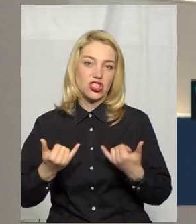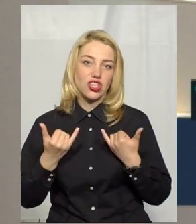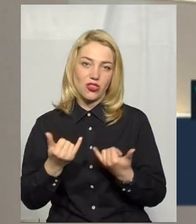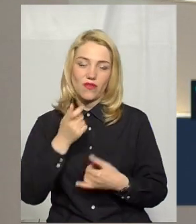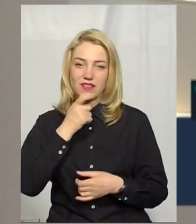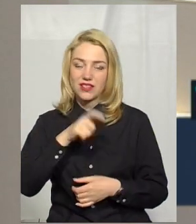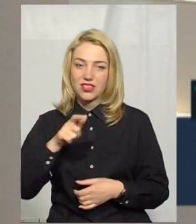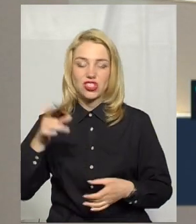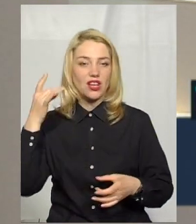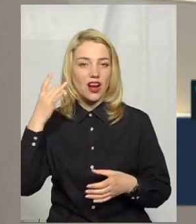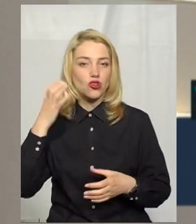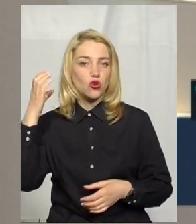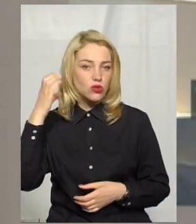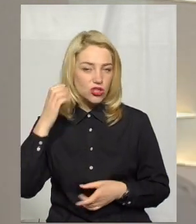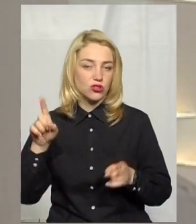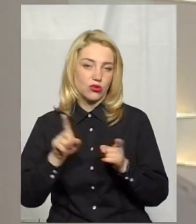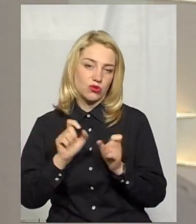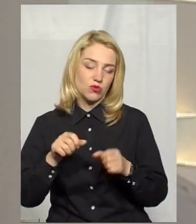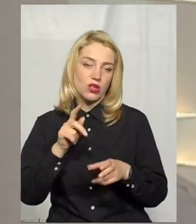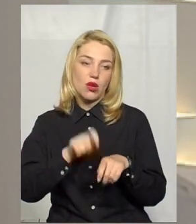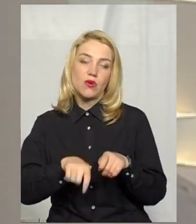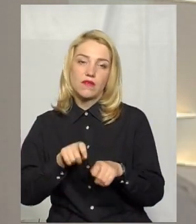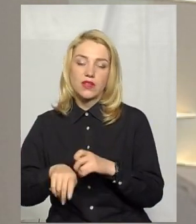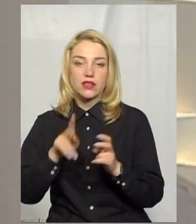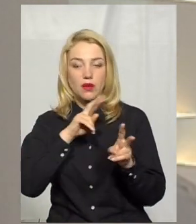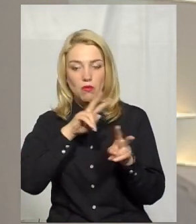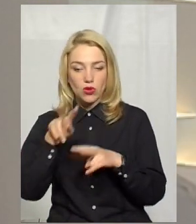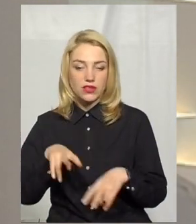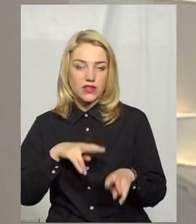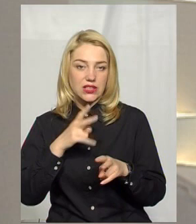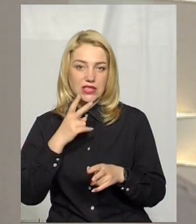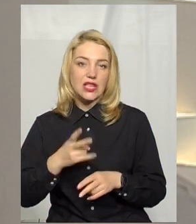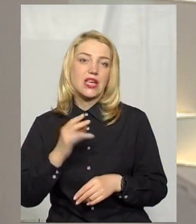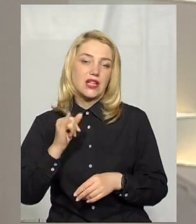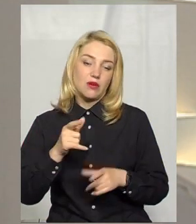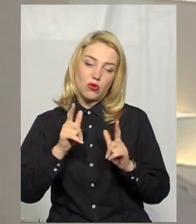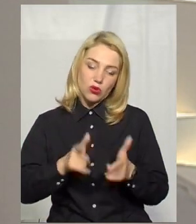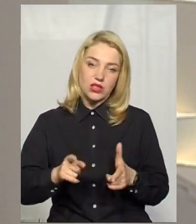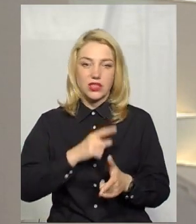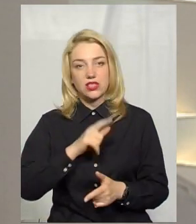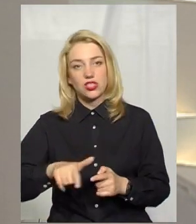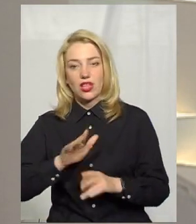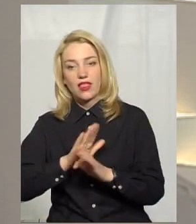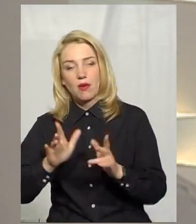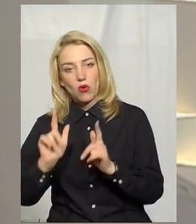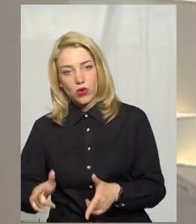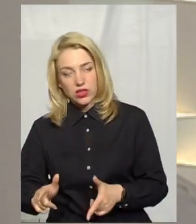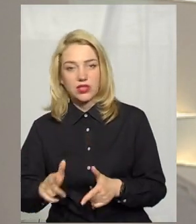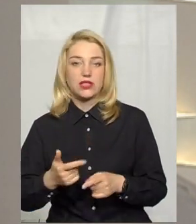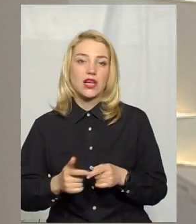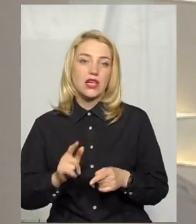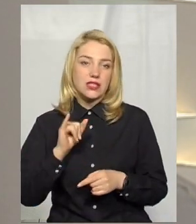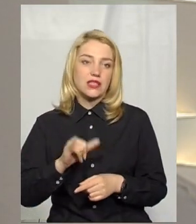глядачі і радіослухачі Можете також перевірити, подивитися І погодитися чи не погодитися З оцінкою